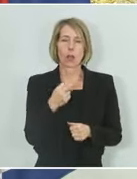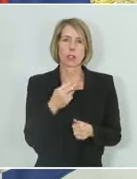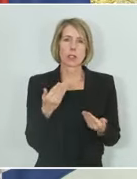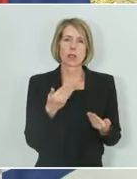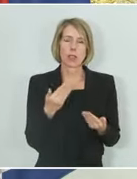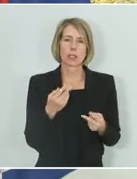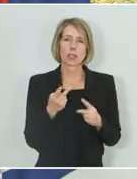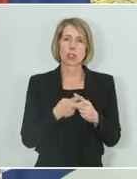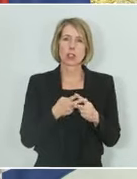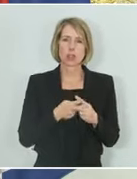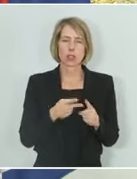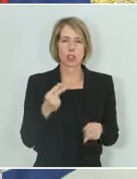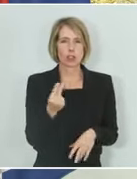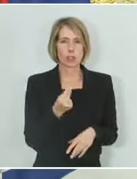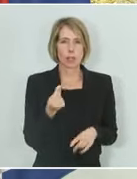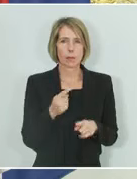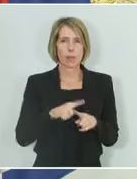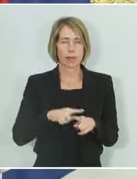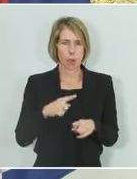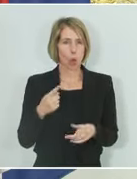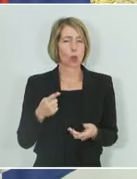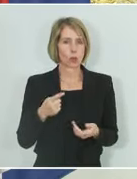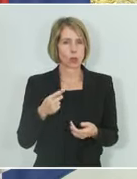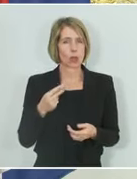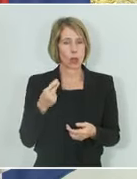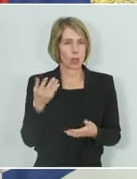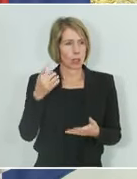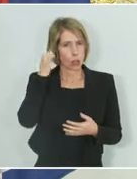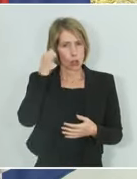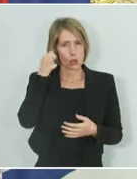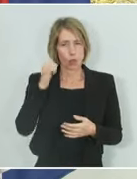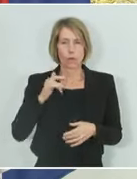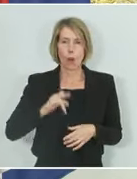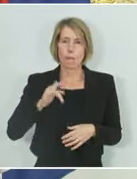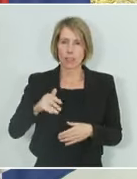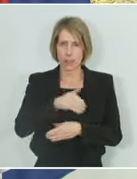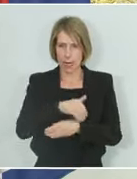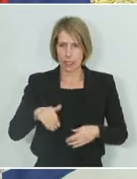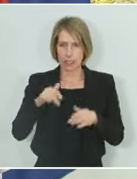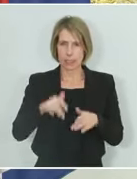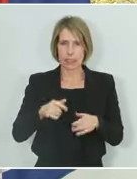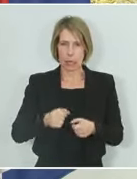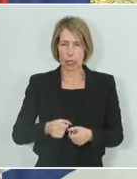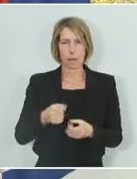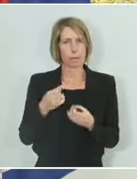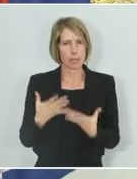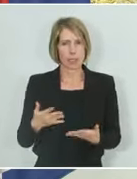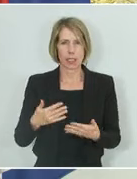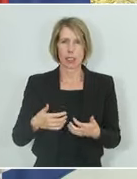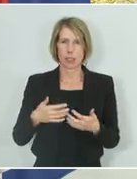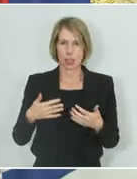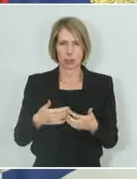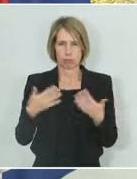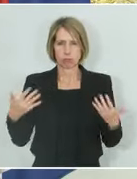zwischen Serbien und Kosovo an der Grenze eskalieren Krisen manchmal. Aber es sind beide Staaten immer wieder in der Lage, auch